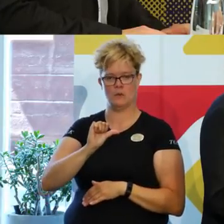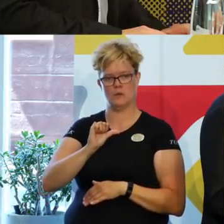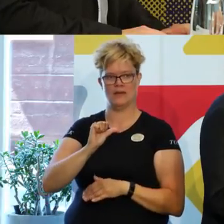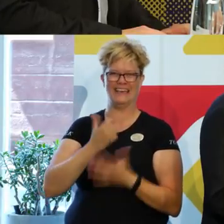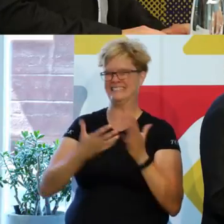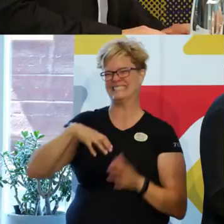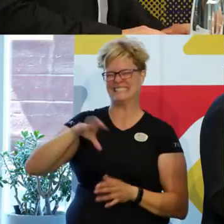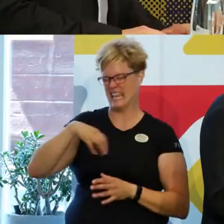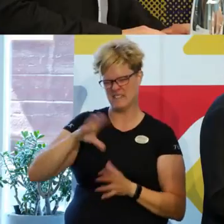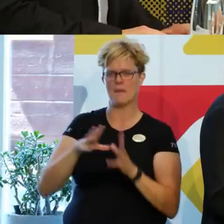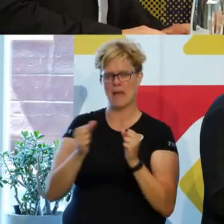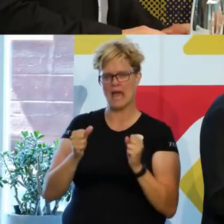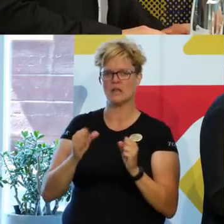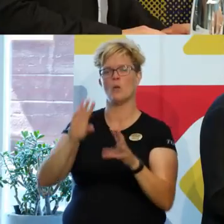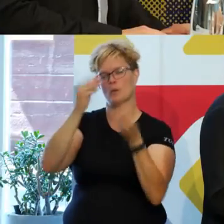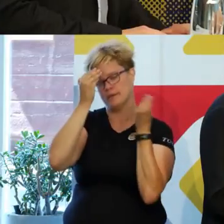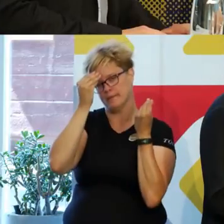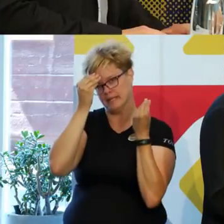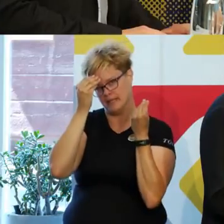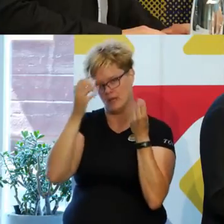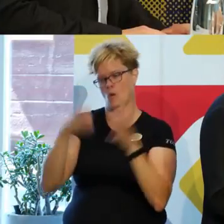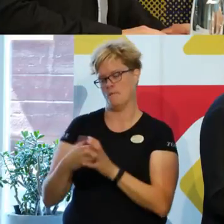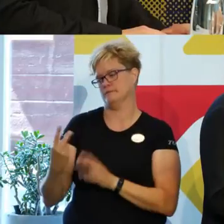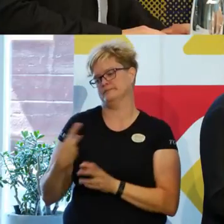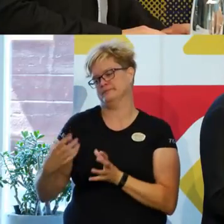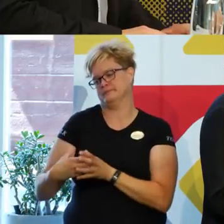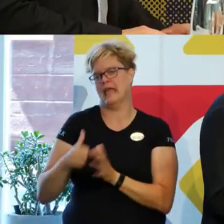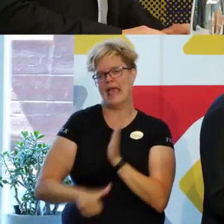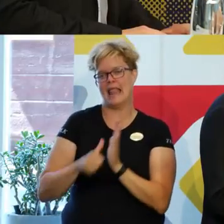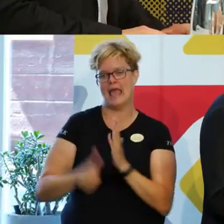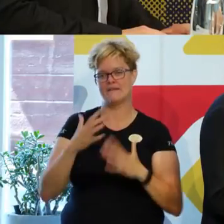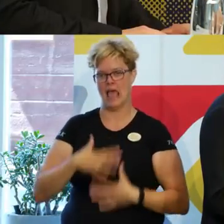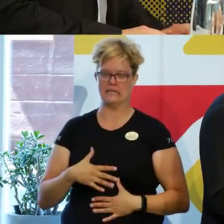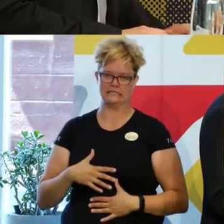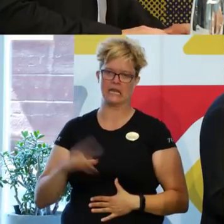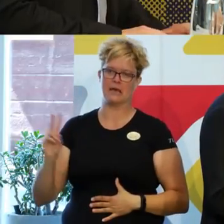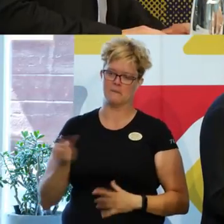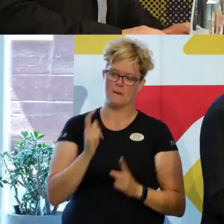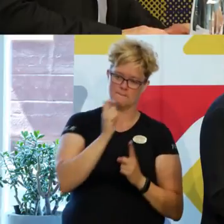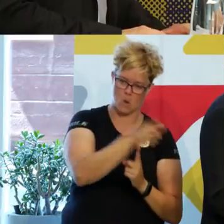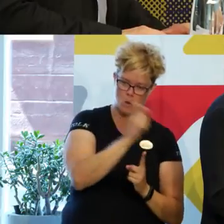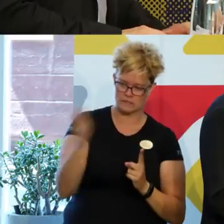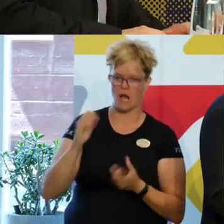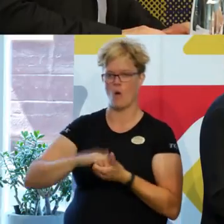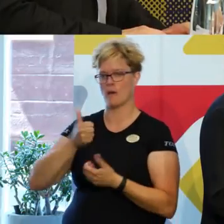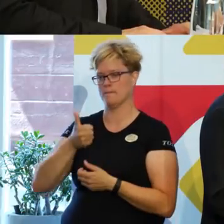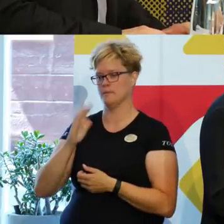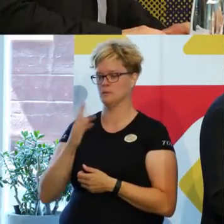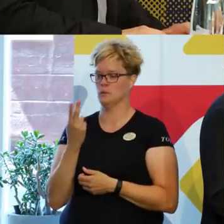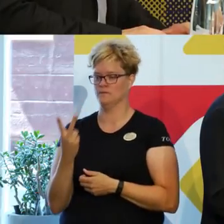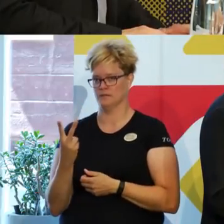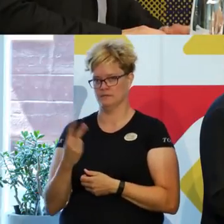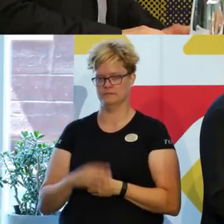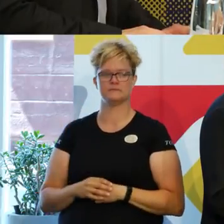inte certifiering, men en hbtq-utbildning tillsammans. Och det är ju elevhälsan i Bårdstad och Bjuvs kommun som har gått den här